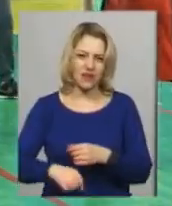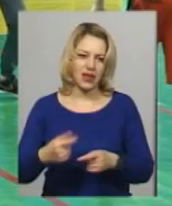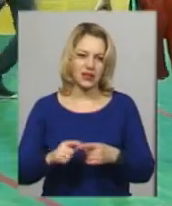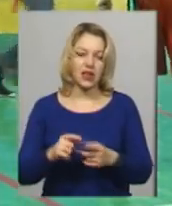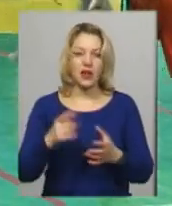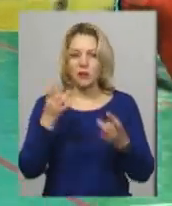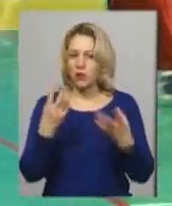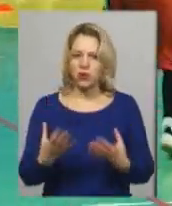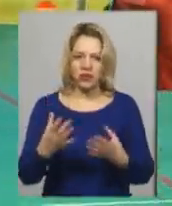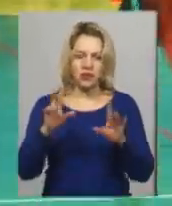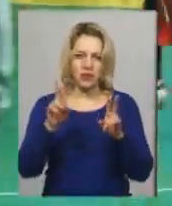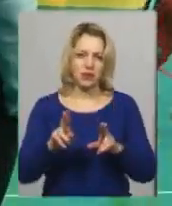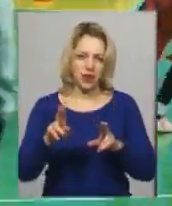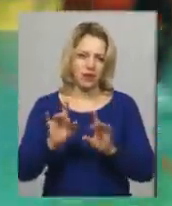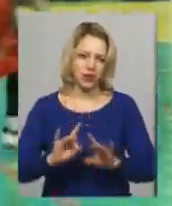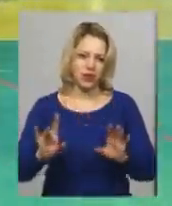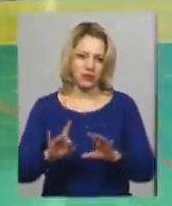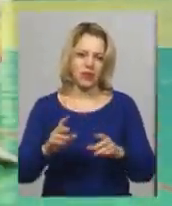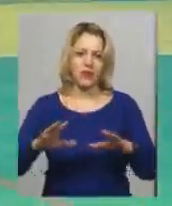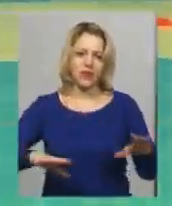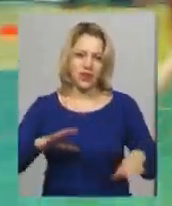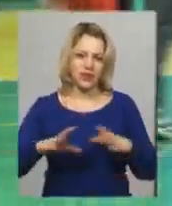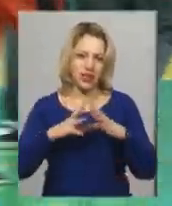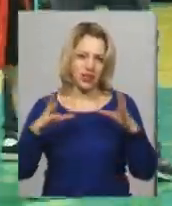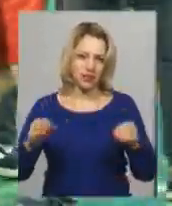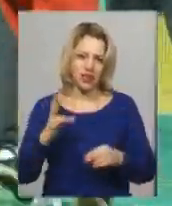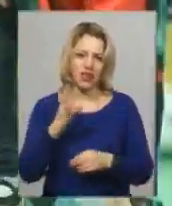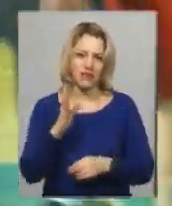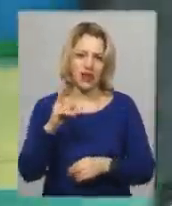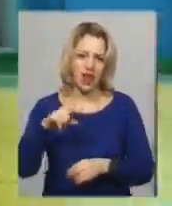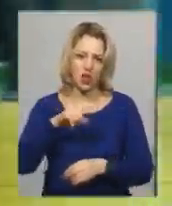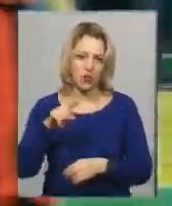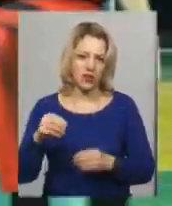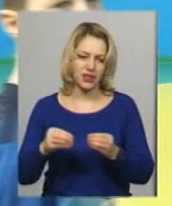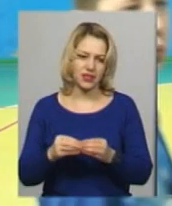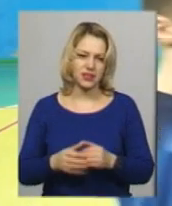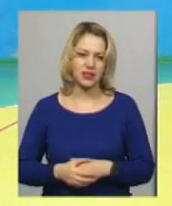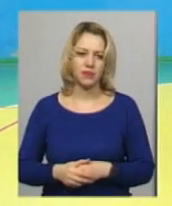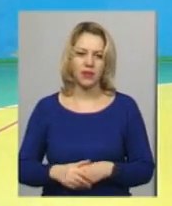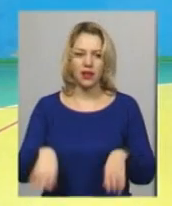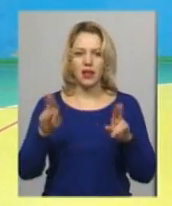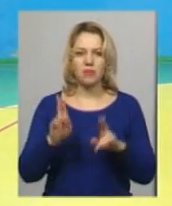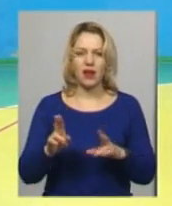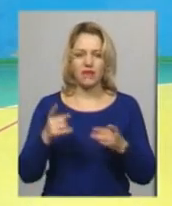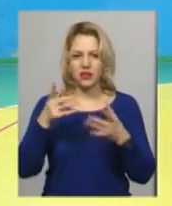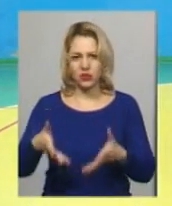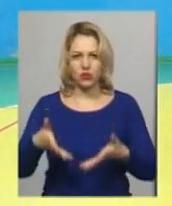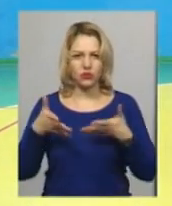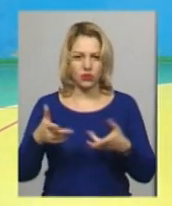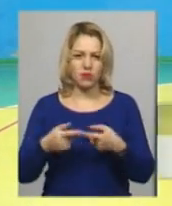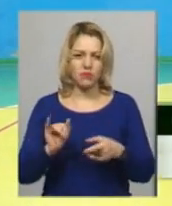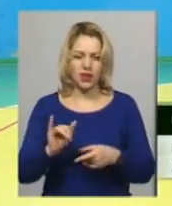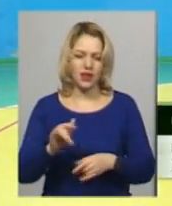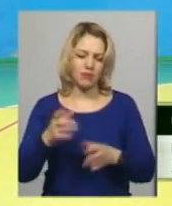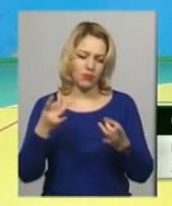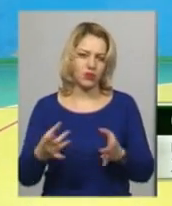Правила прості, каже головний тренер регбійного клубу «Буревісник» та тренер НВК-10 Олександр Мігунов. Правила зрозумілі, в принципі,